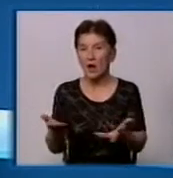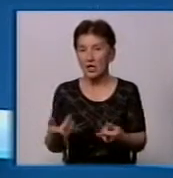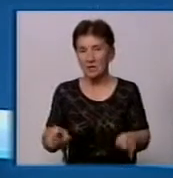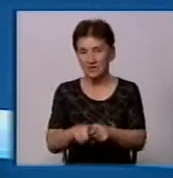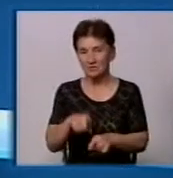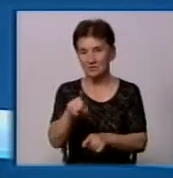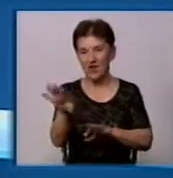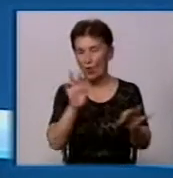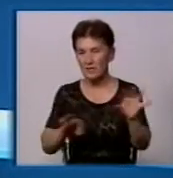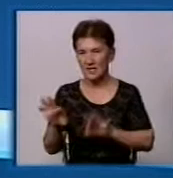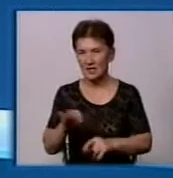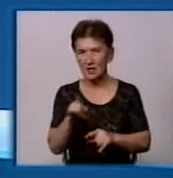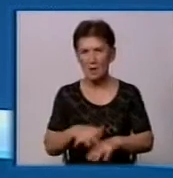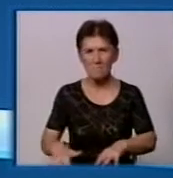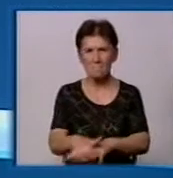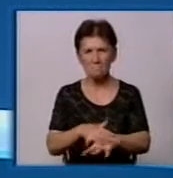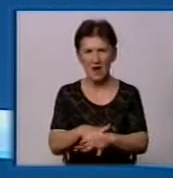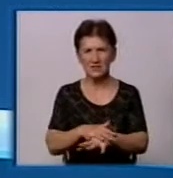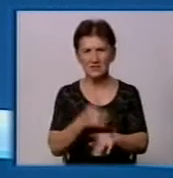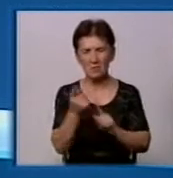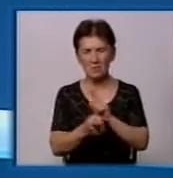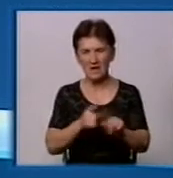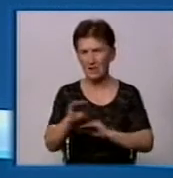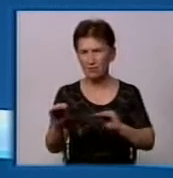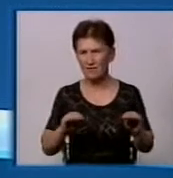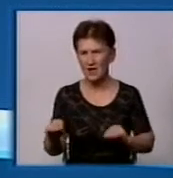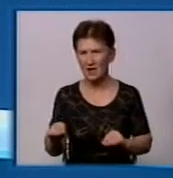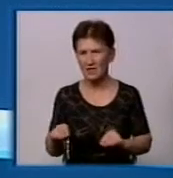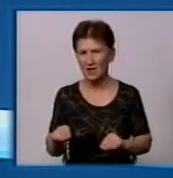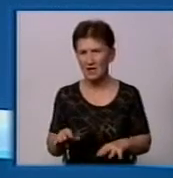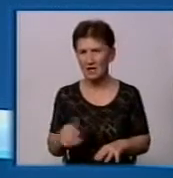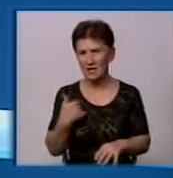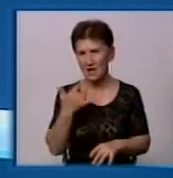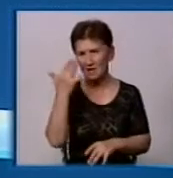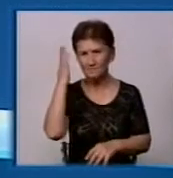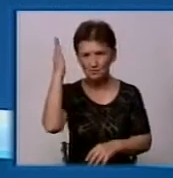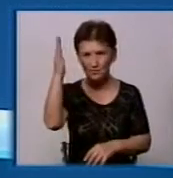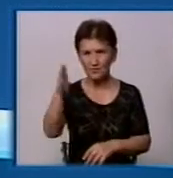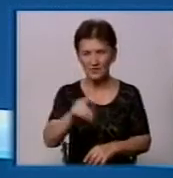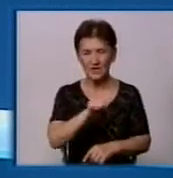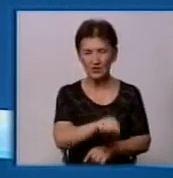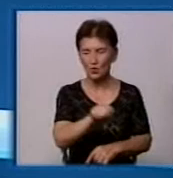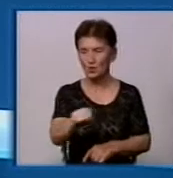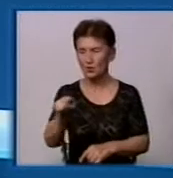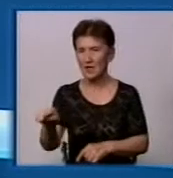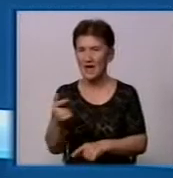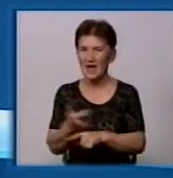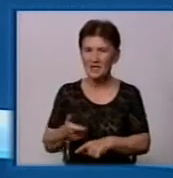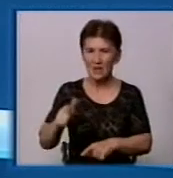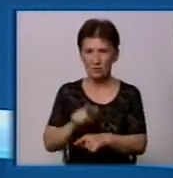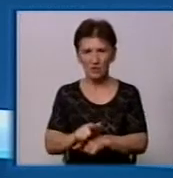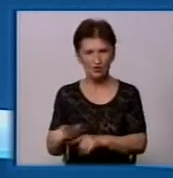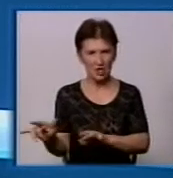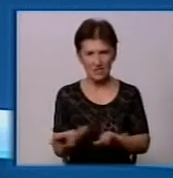Дендропарк, тобто місця масового перебування, тут більш-менш зрозуміло. Я так прогнозую, що саме ці точки будуть найбільш дієвими.